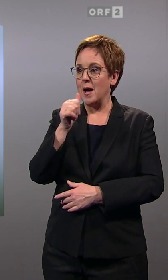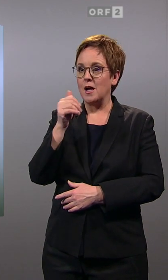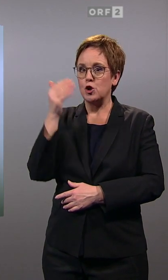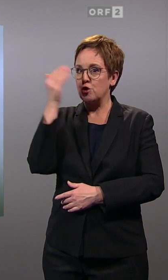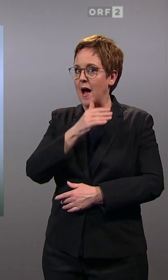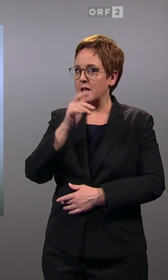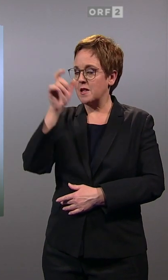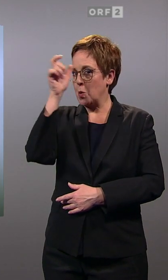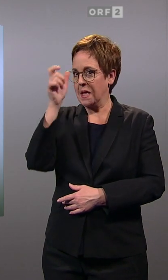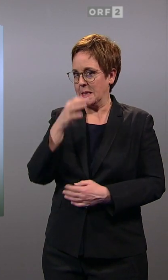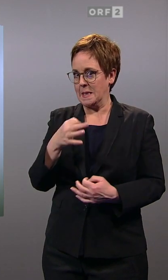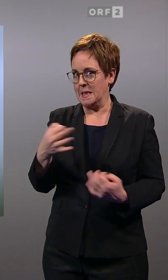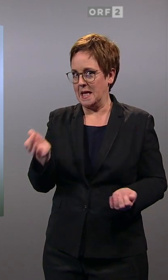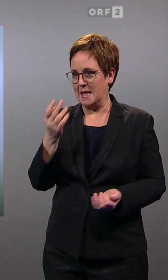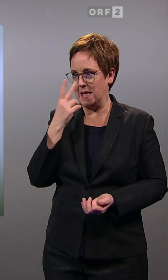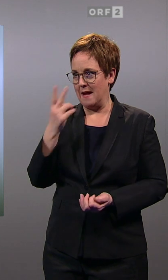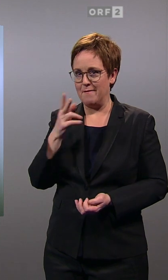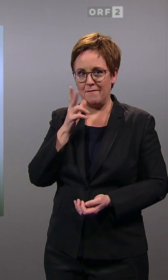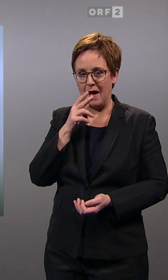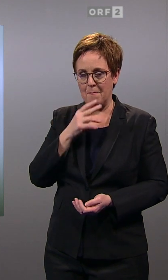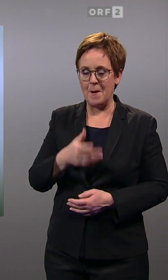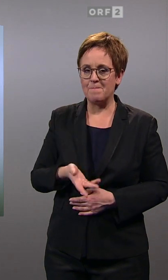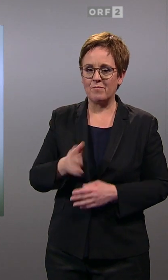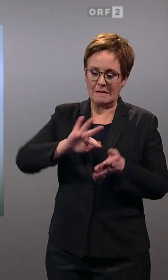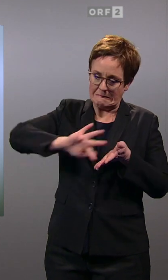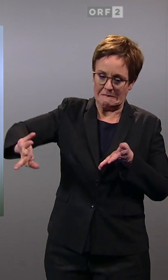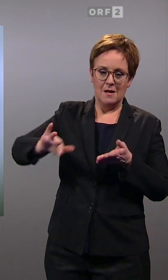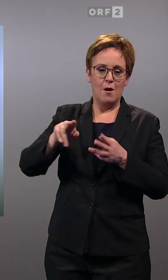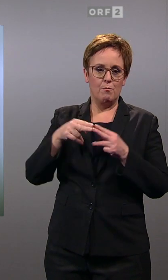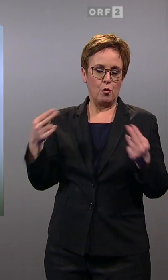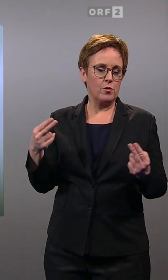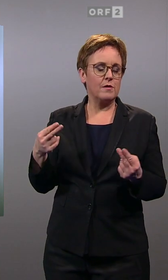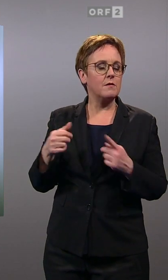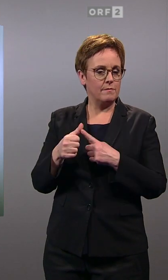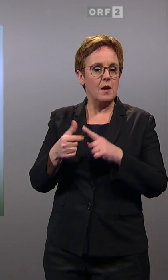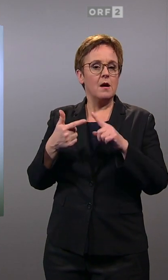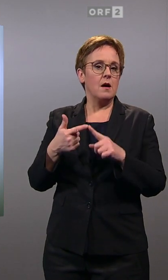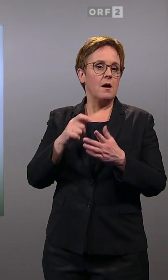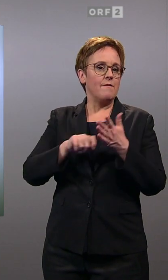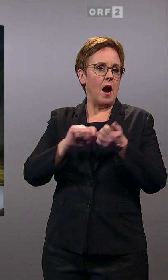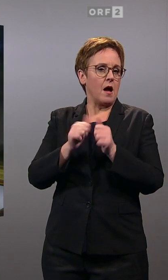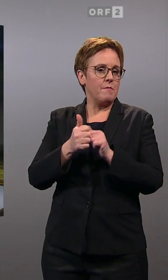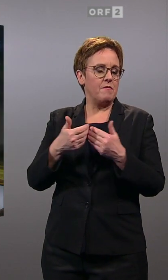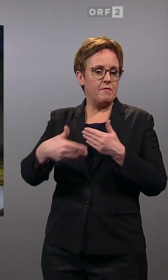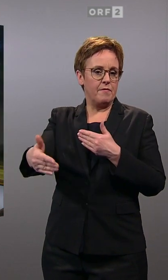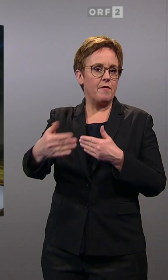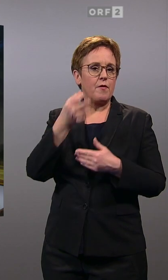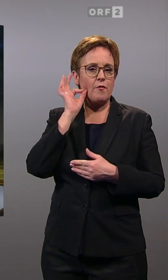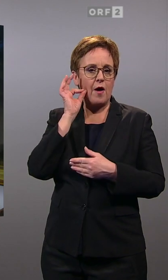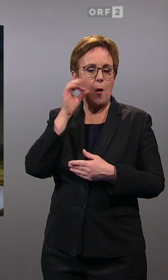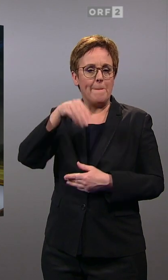Abgesehen von dieser Abgrenzung, von dieser so ganz klaren Abgrenzung zur Bundespartei. Wie ist denn der Wahlkampf von Johanna Mikkel-Leitner verlaufen?